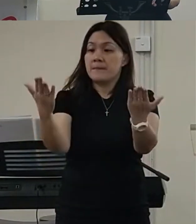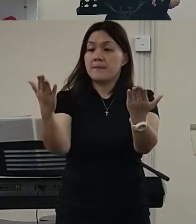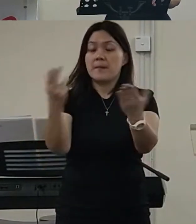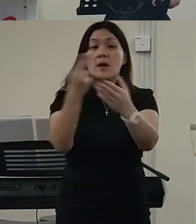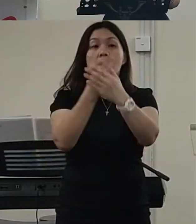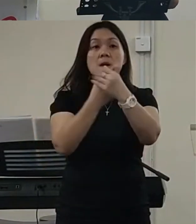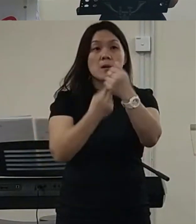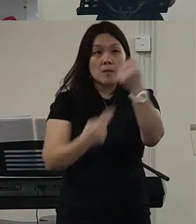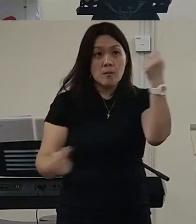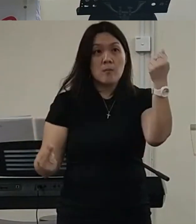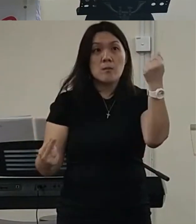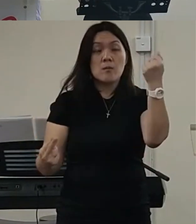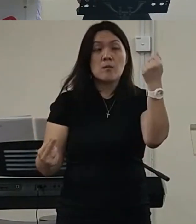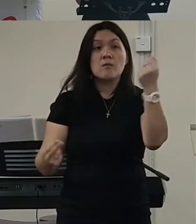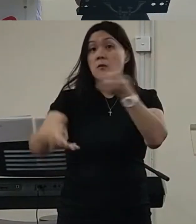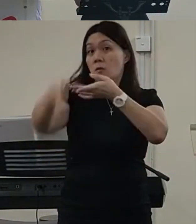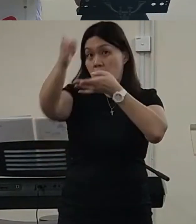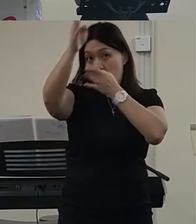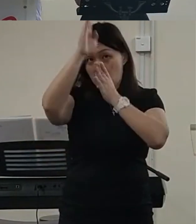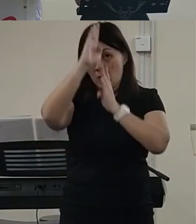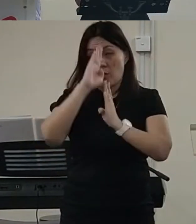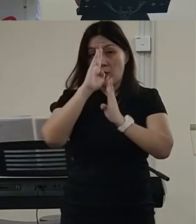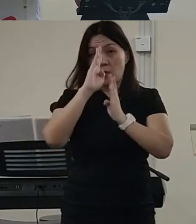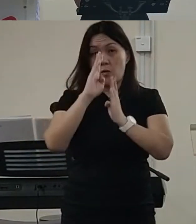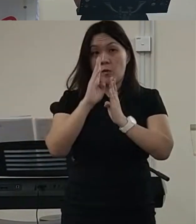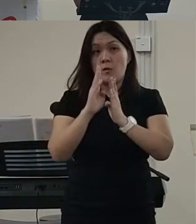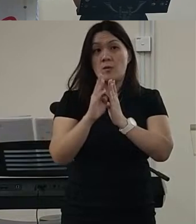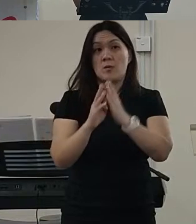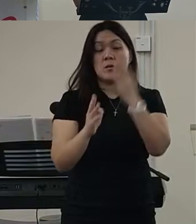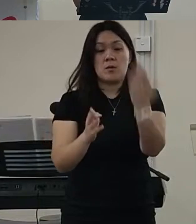就是在比较呢他的宗教和我的宗教